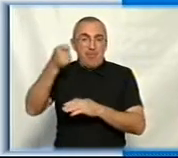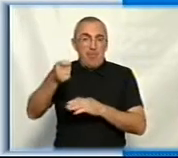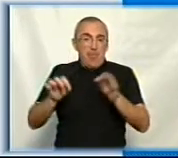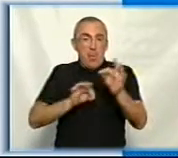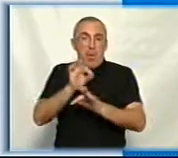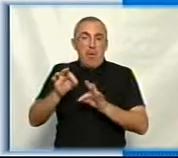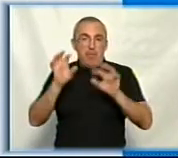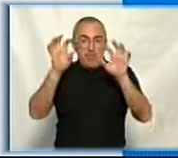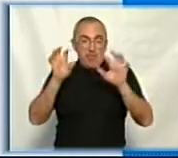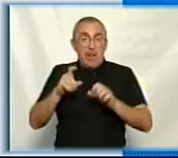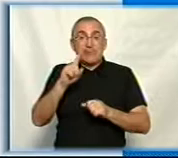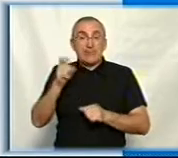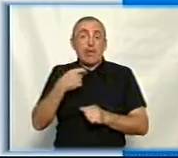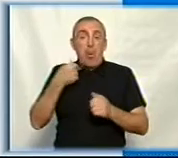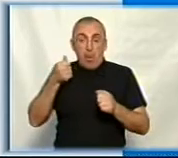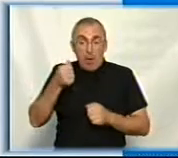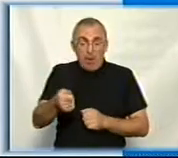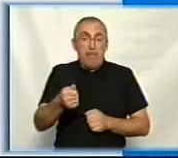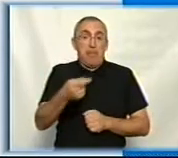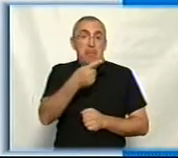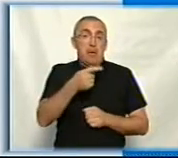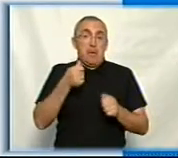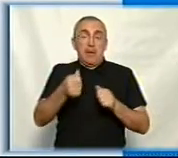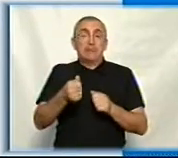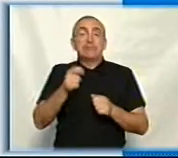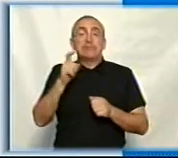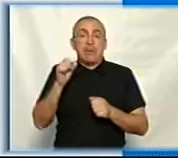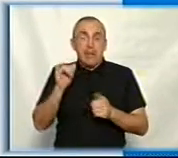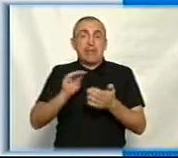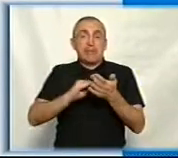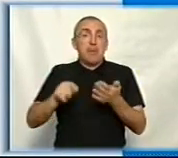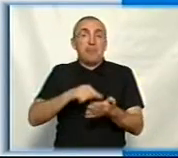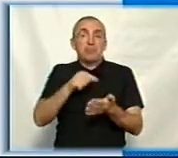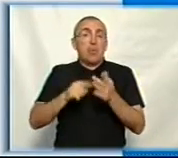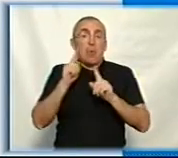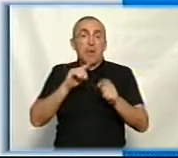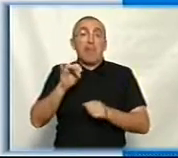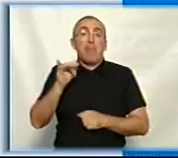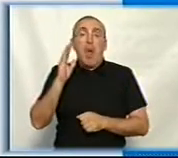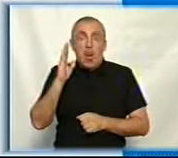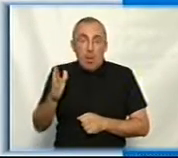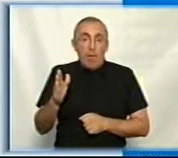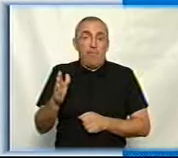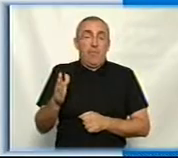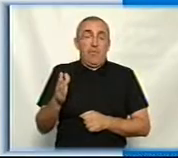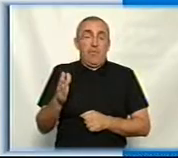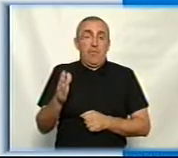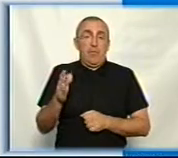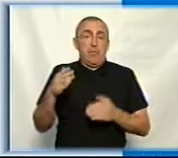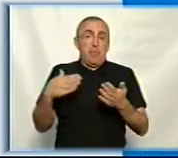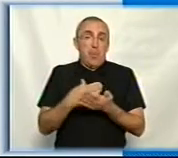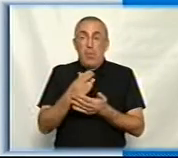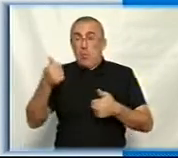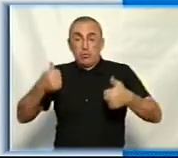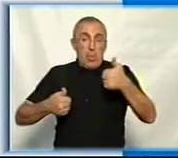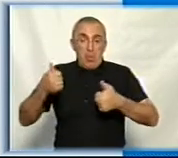постанови, проголосував за, але поруч з ним проголосував за і секретар міської ради Андрій Табалов, власне. Ну, вони сьогодні є політичними